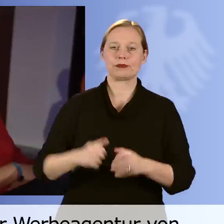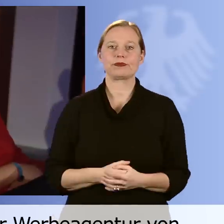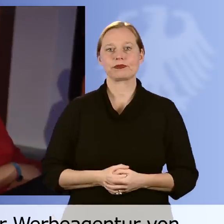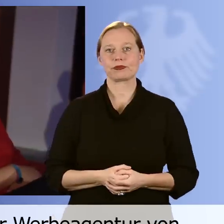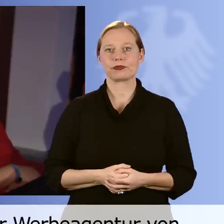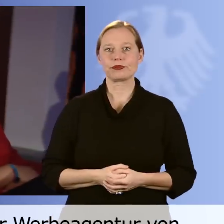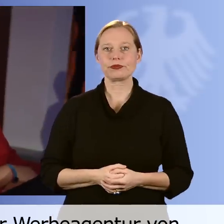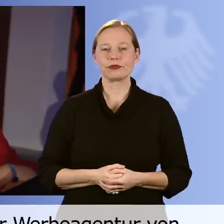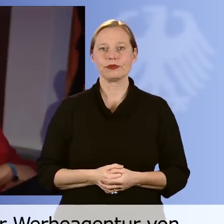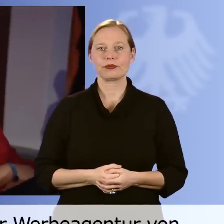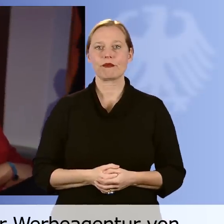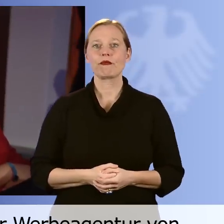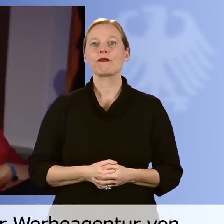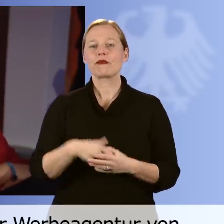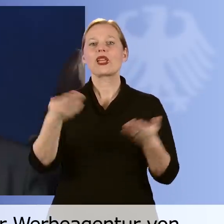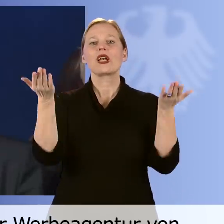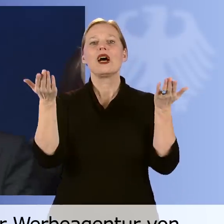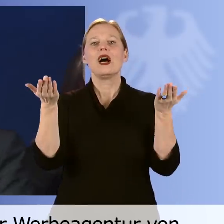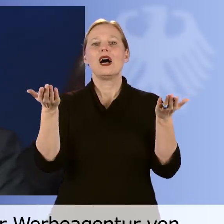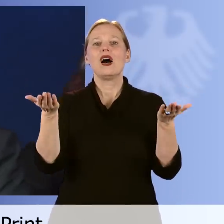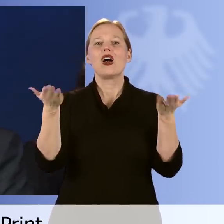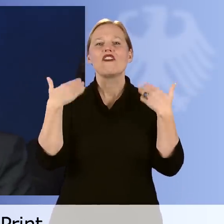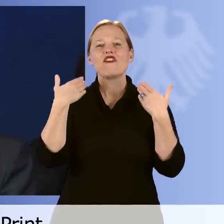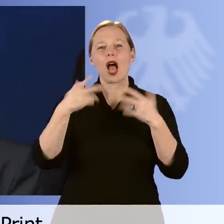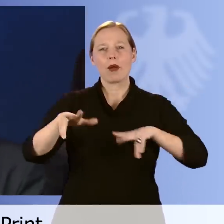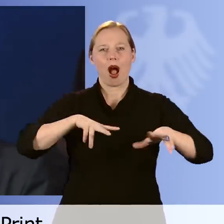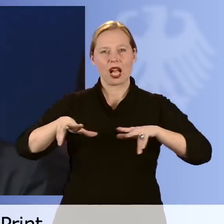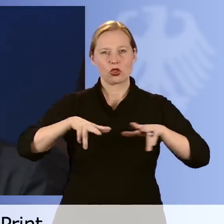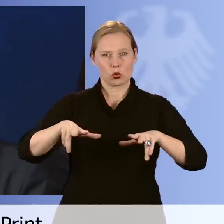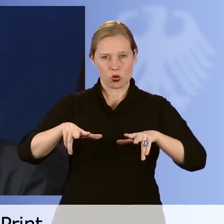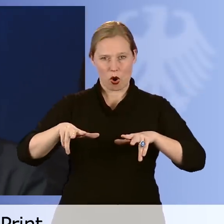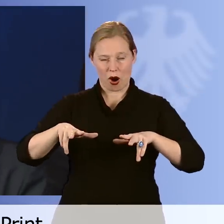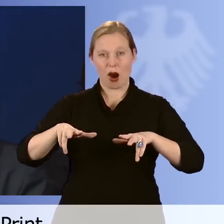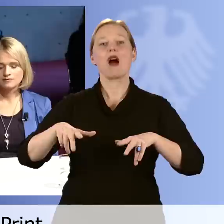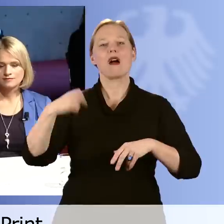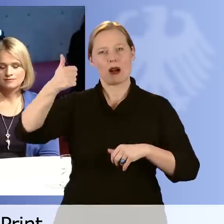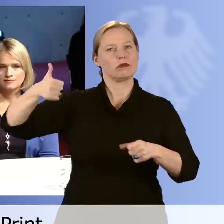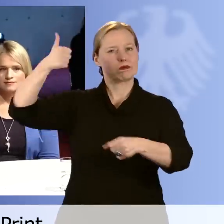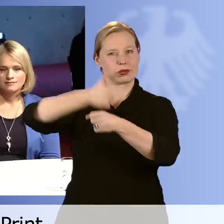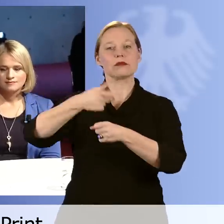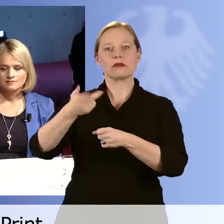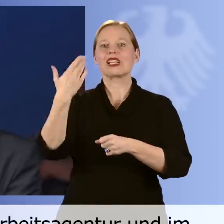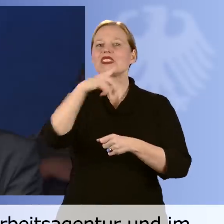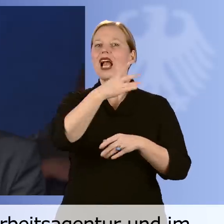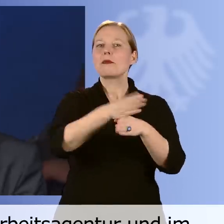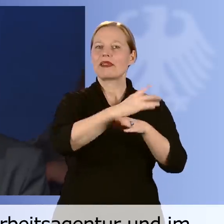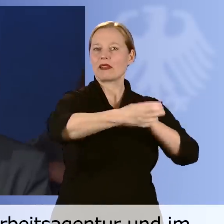Alexander Abasow hat in der Werbeagentur von Martin Keuner eine dreijährige Ausbildung zum Mediengestalter Print gemacht. Das war in